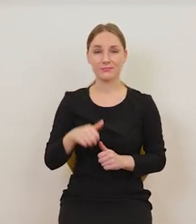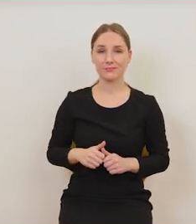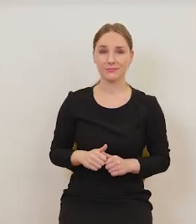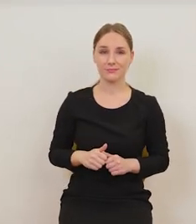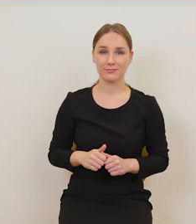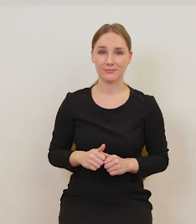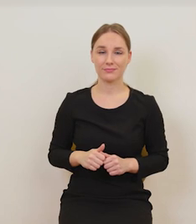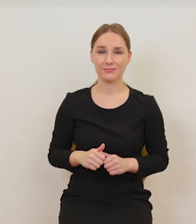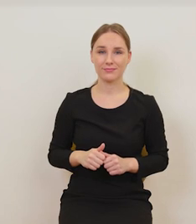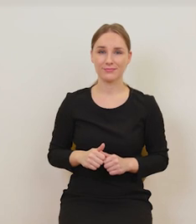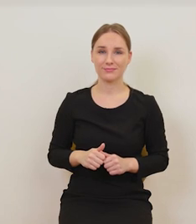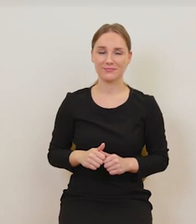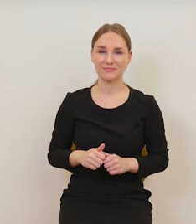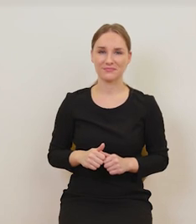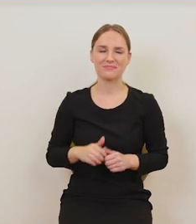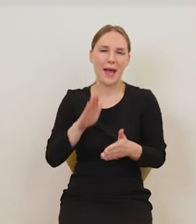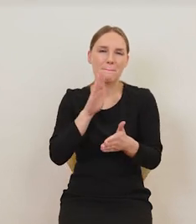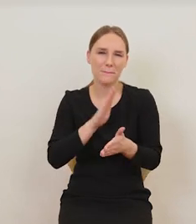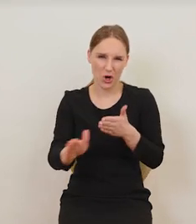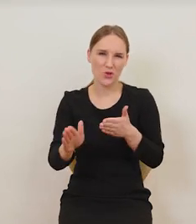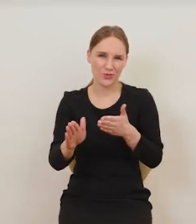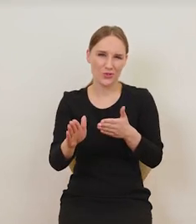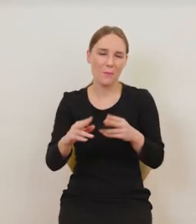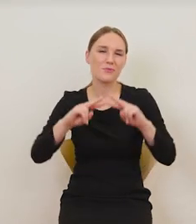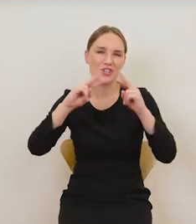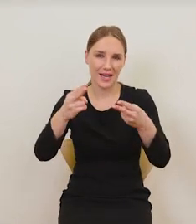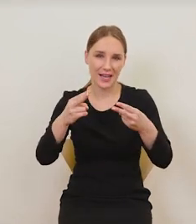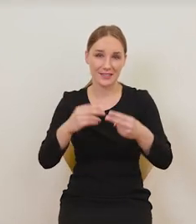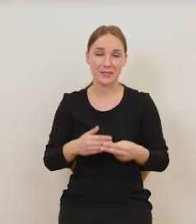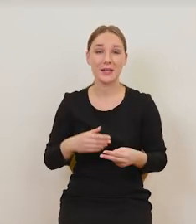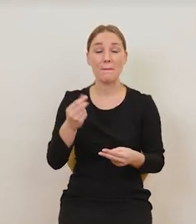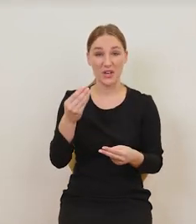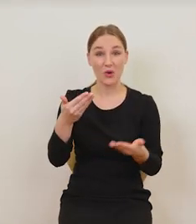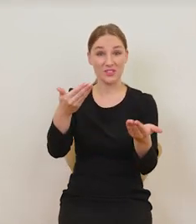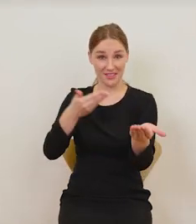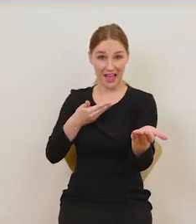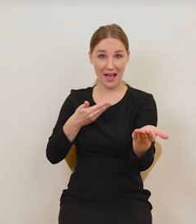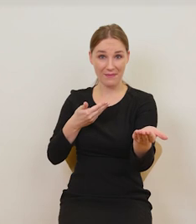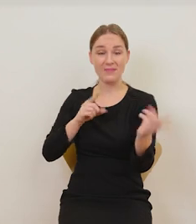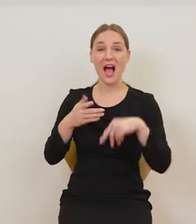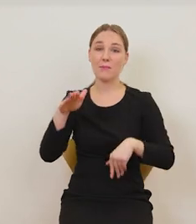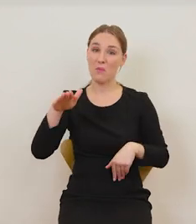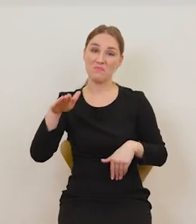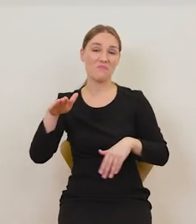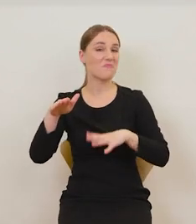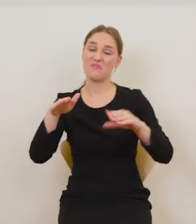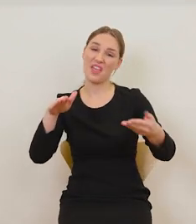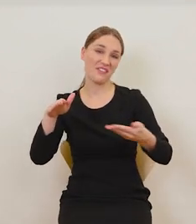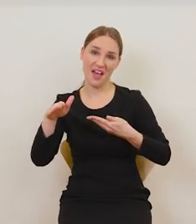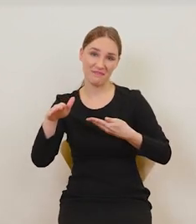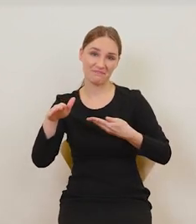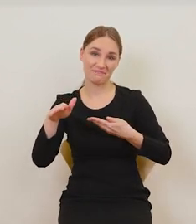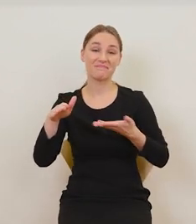To jest ewidentna sugestia. Dadzą pieniądze czy nie dadzą pieniędzy?